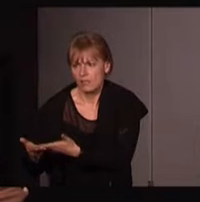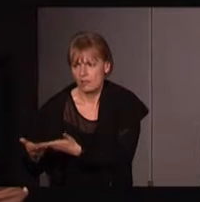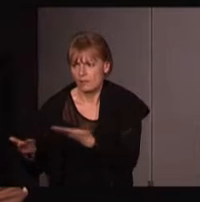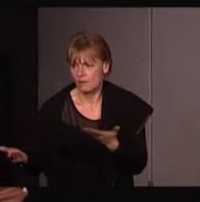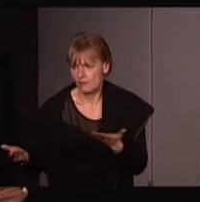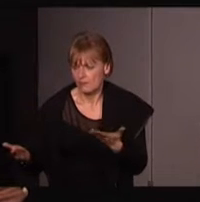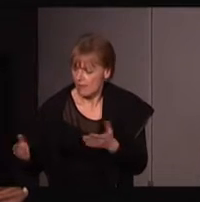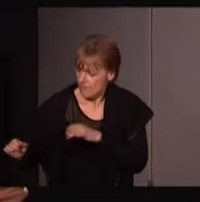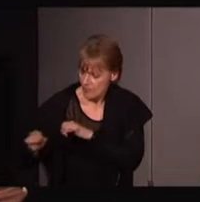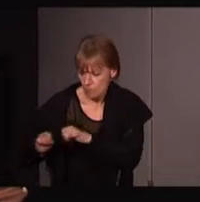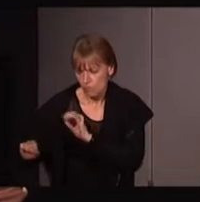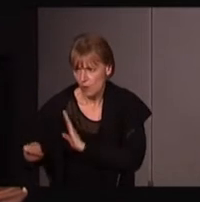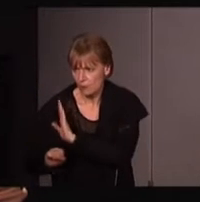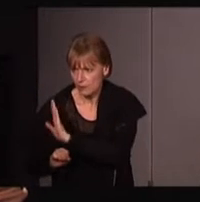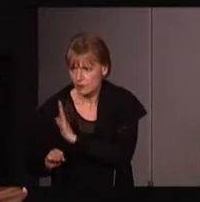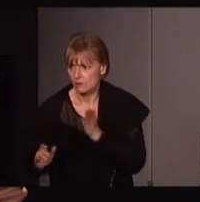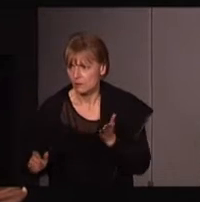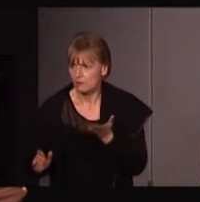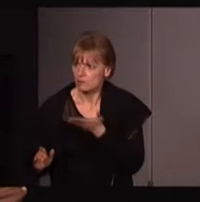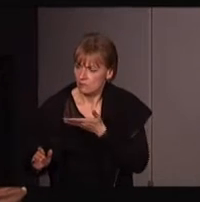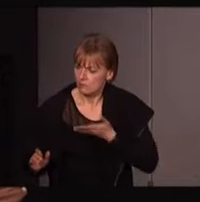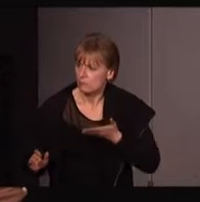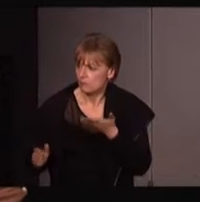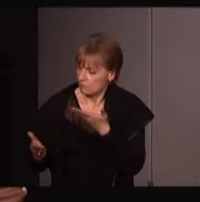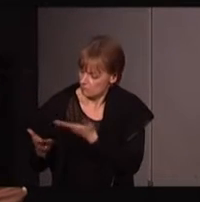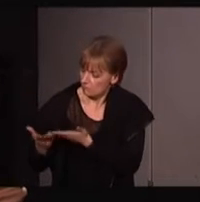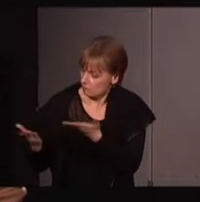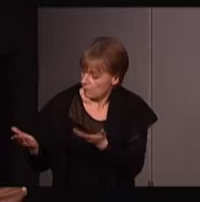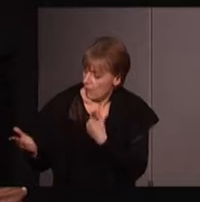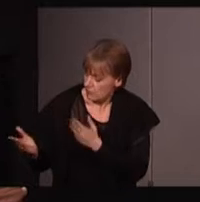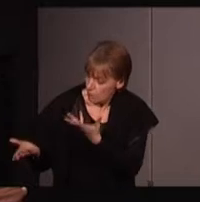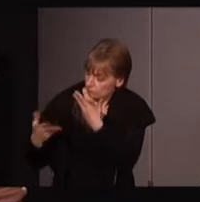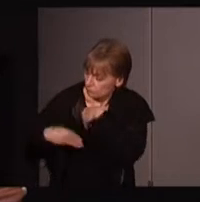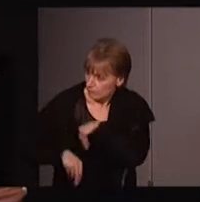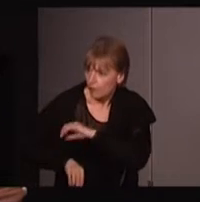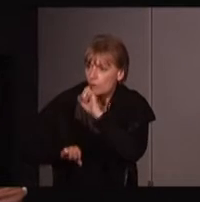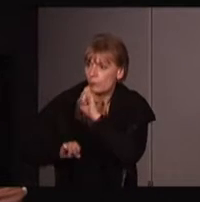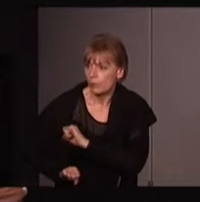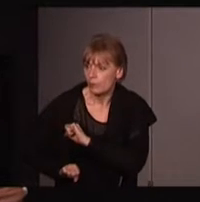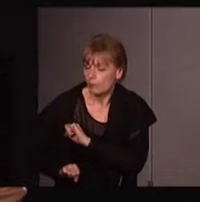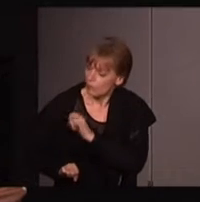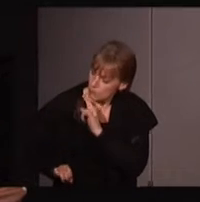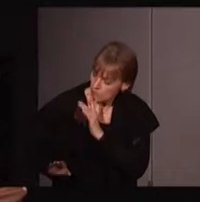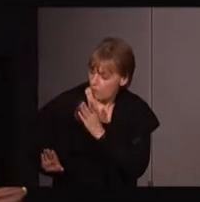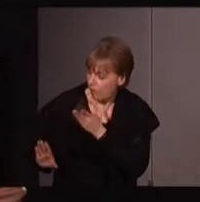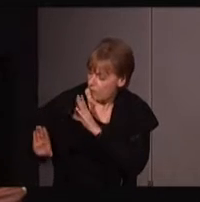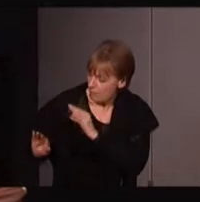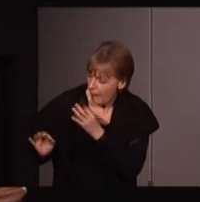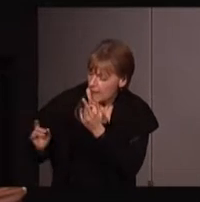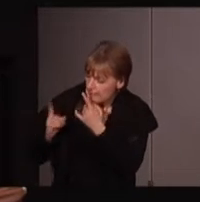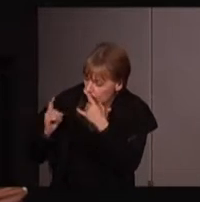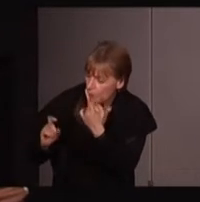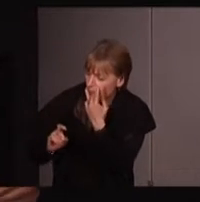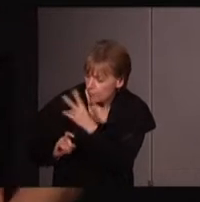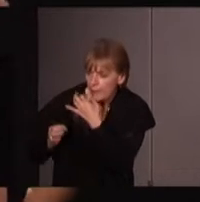de ce mouvement-là, qui nous donnerait la possibilité de connaître véritablement leur position de manière précise, de